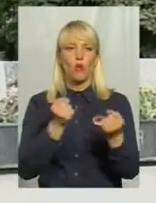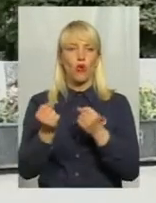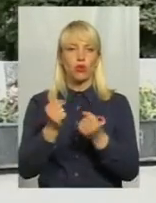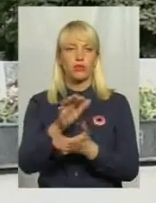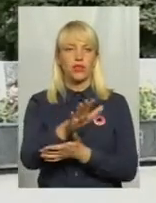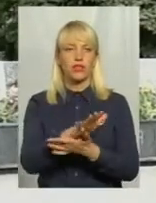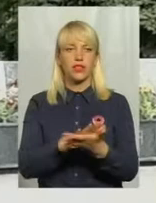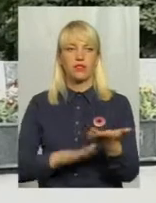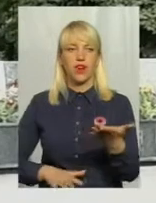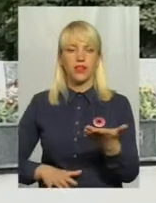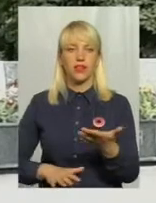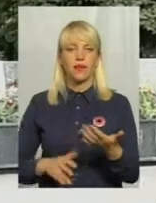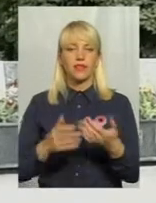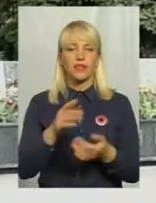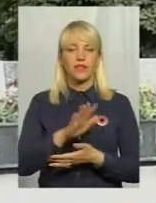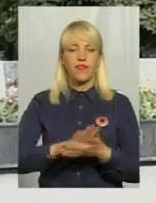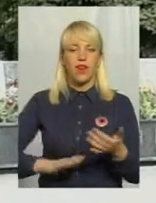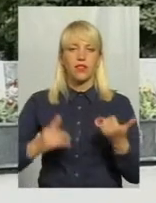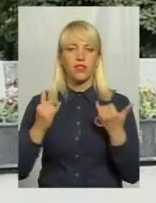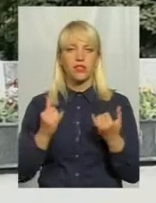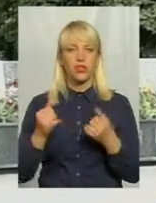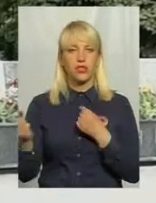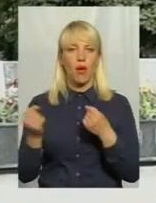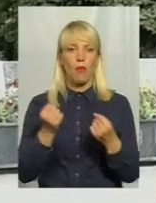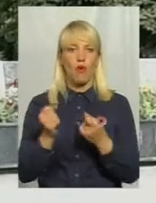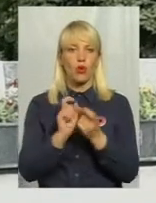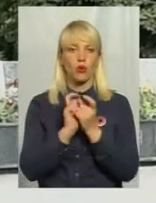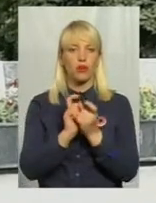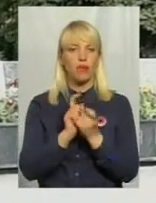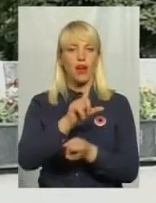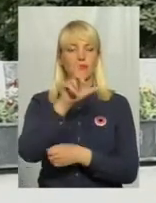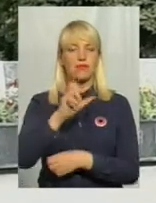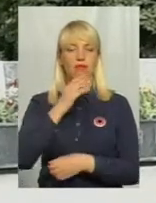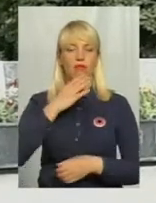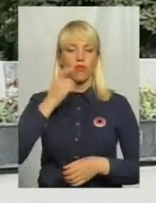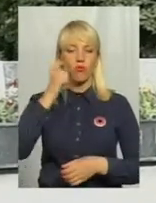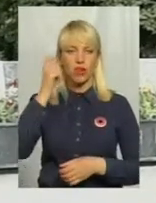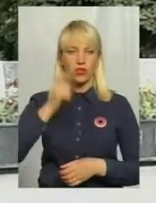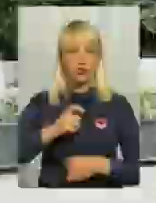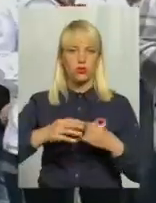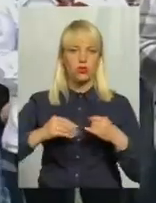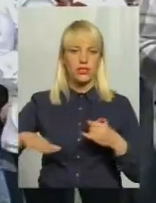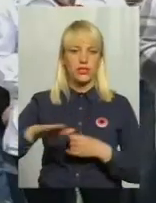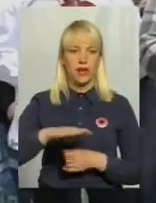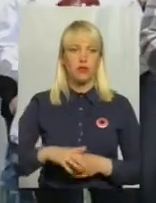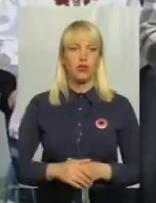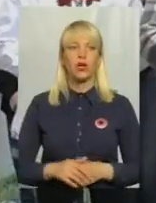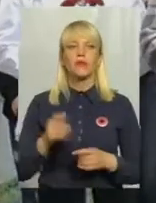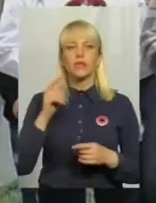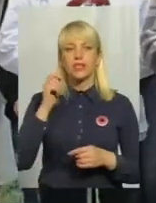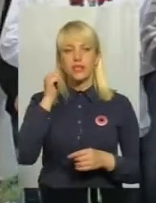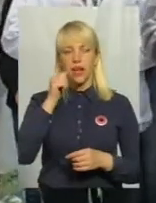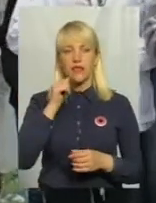триває нинішня боротьба українців також за свою землю, за своїх рідних, близьких. Завтра хмельничани